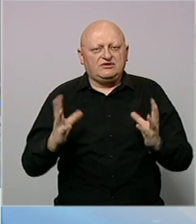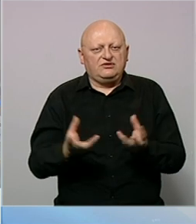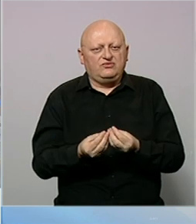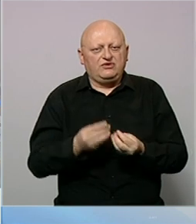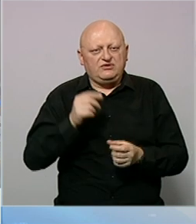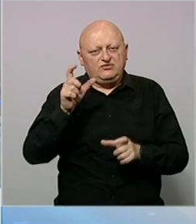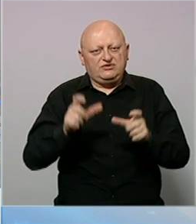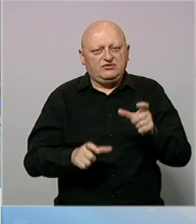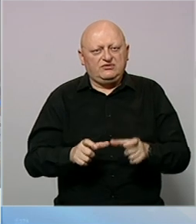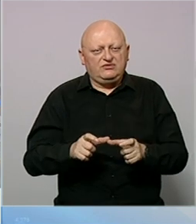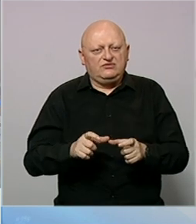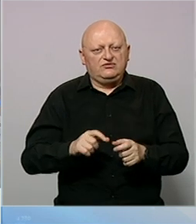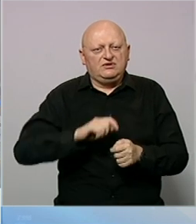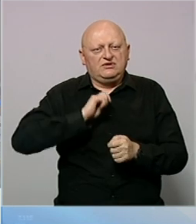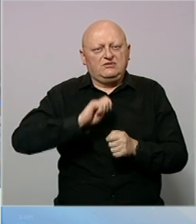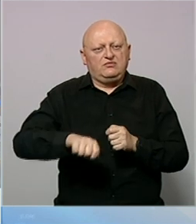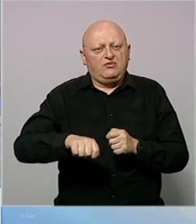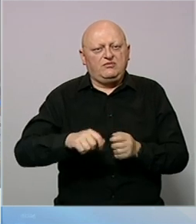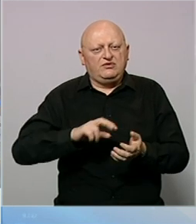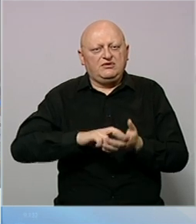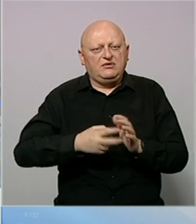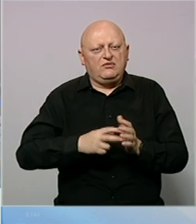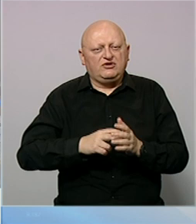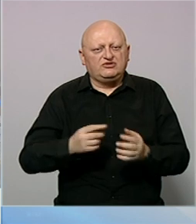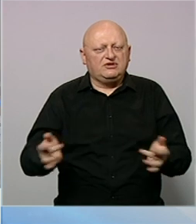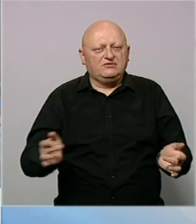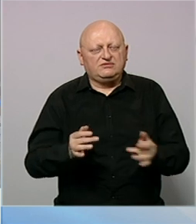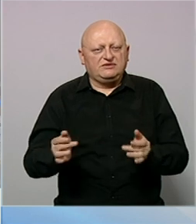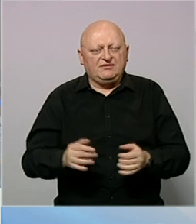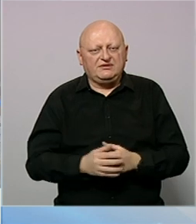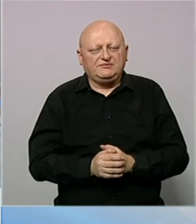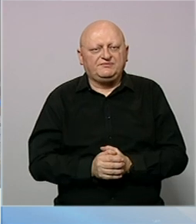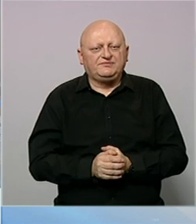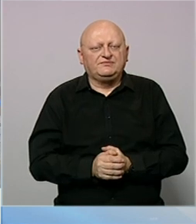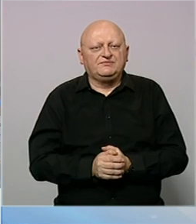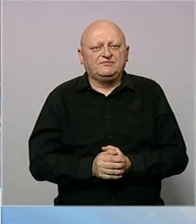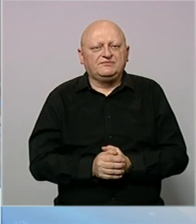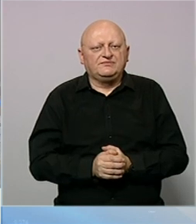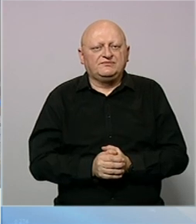pokazao da ujedinjuje ljude i da nadmašuje politička prepucavanja.